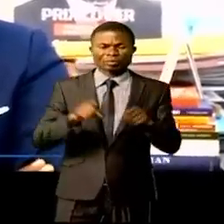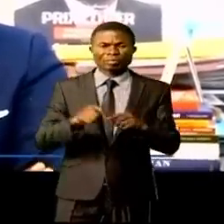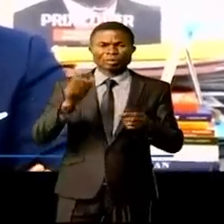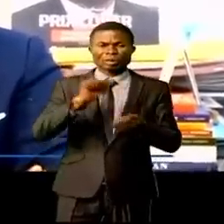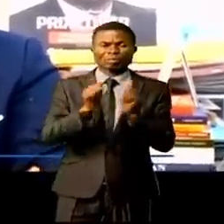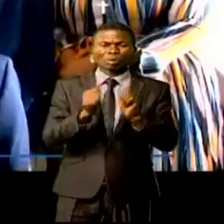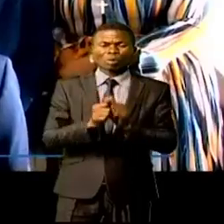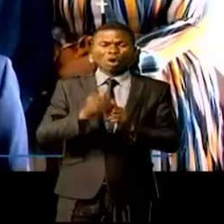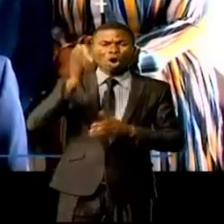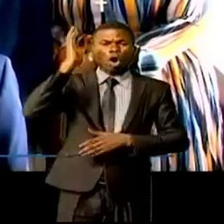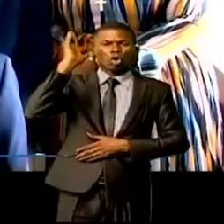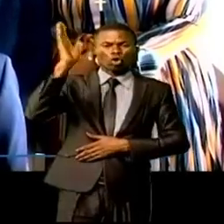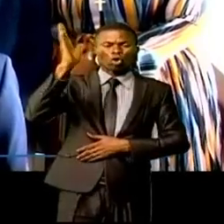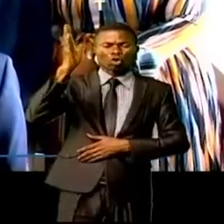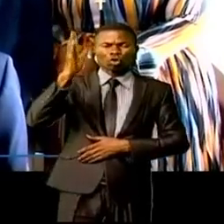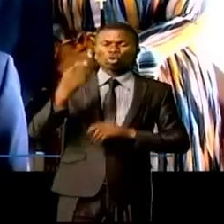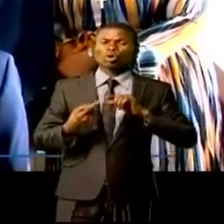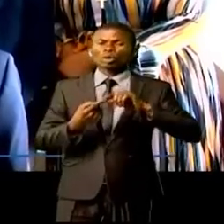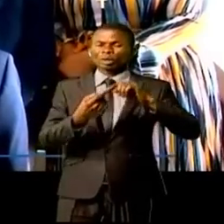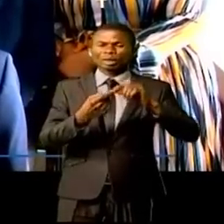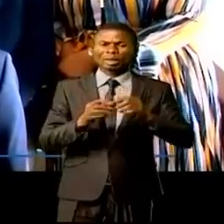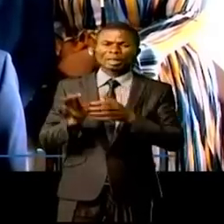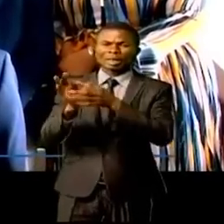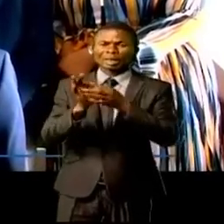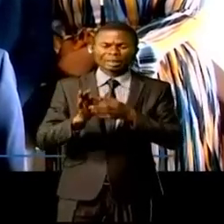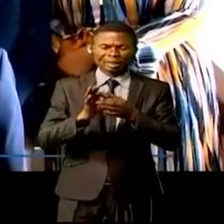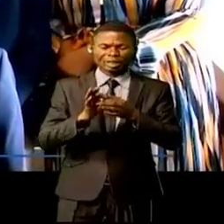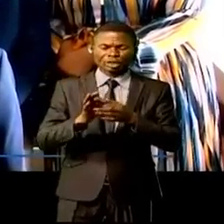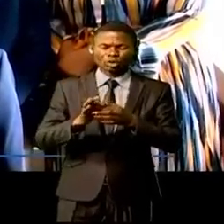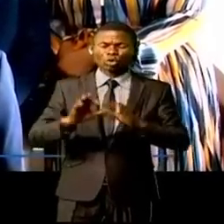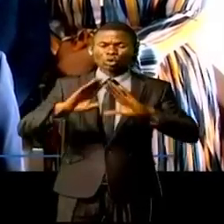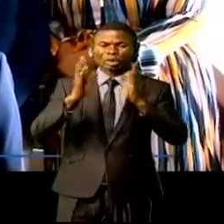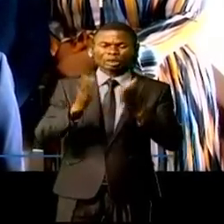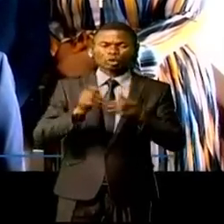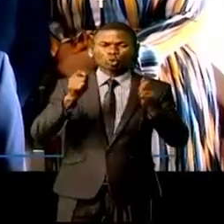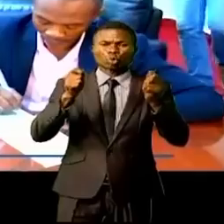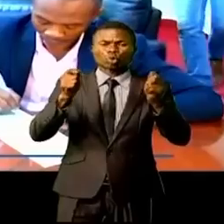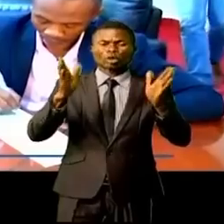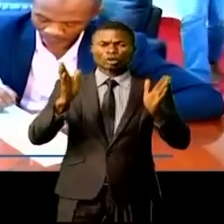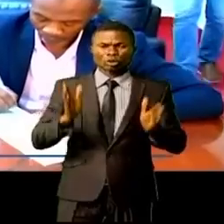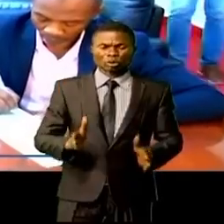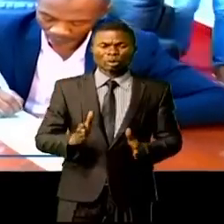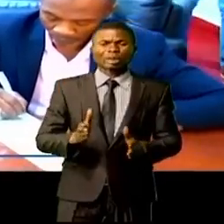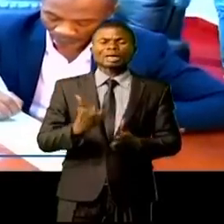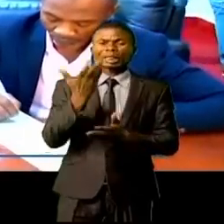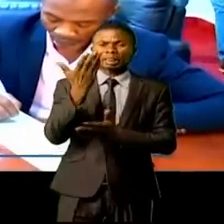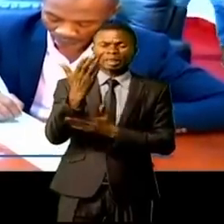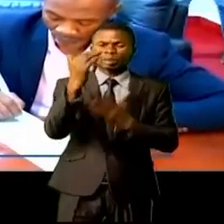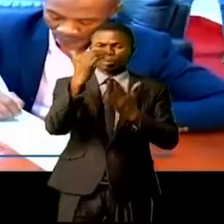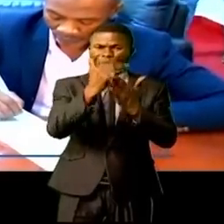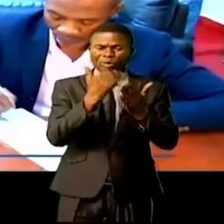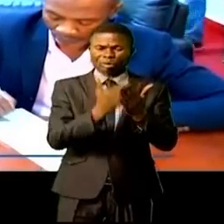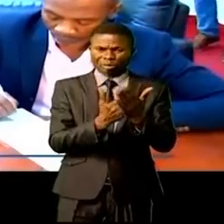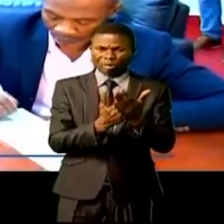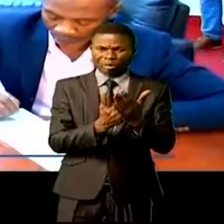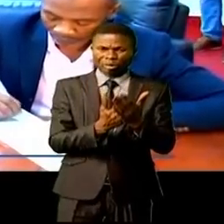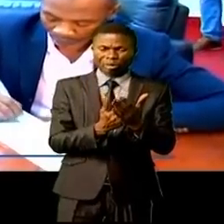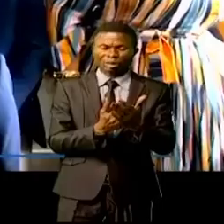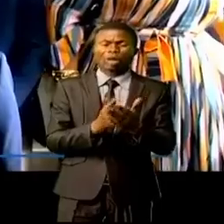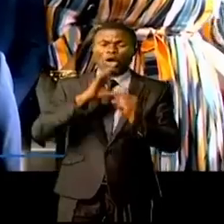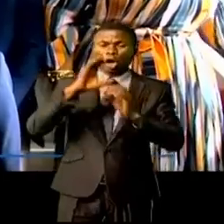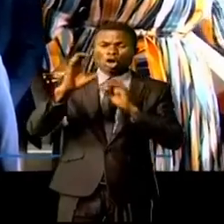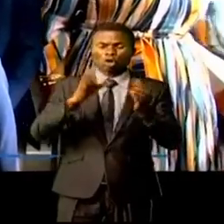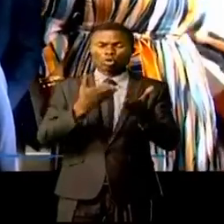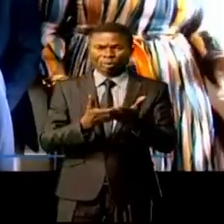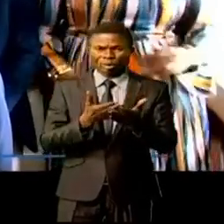congrès extraordinaire de l'Union nationale de la presse du Congo. Il y eu une recommandation des États généraux de la communication et de de